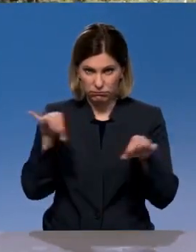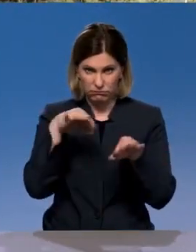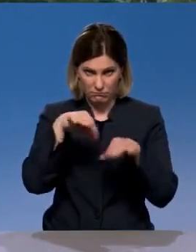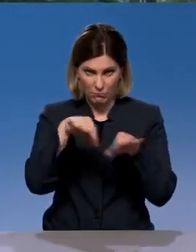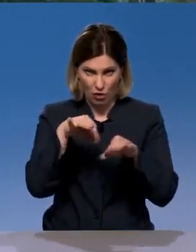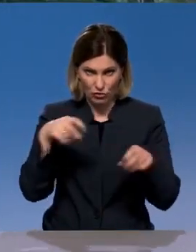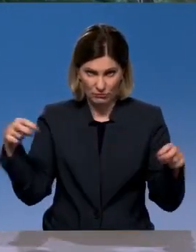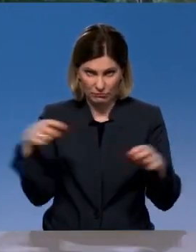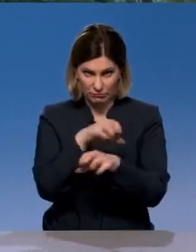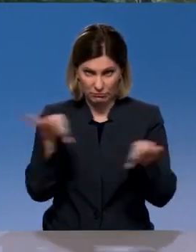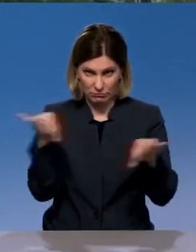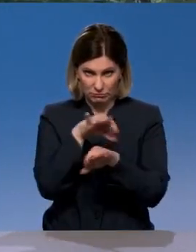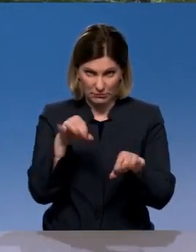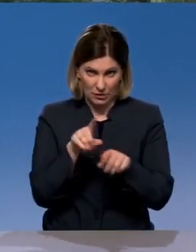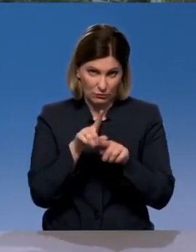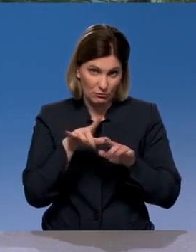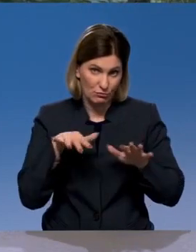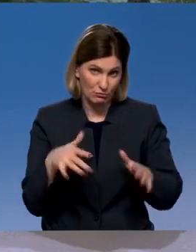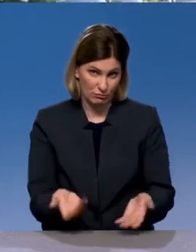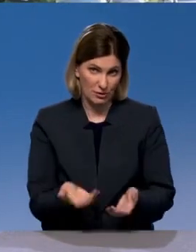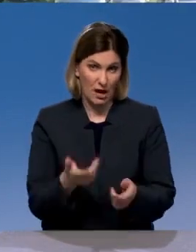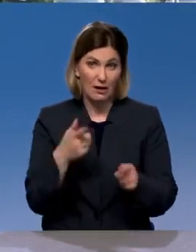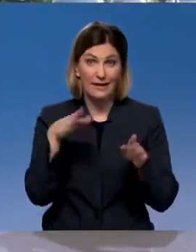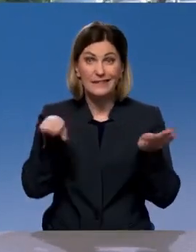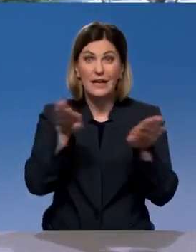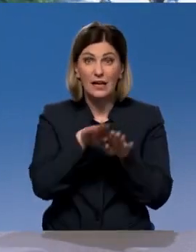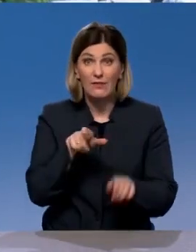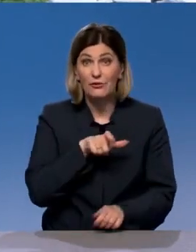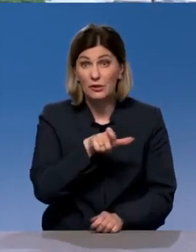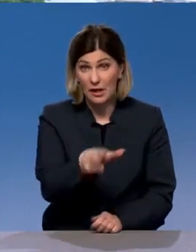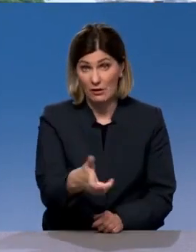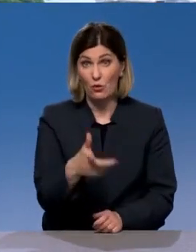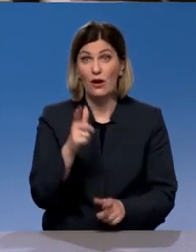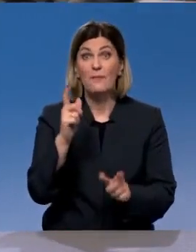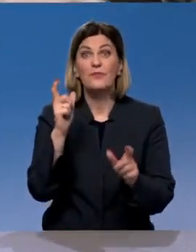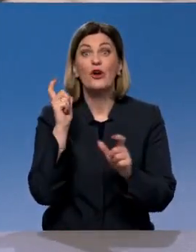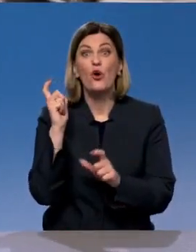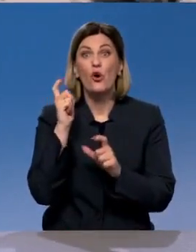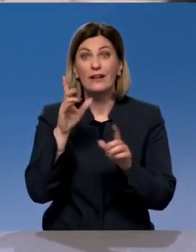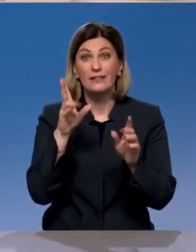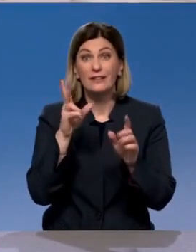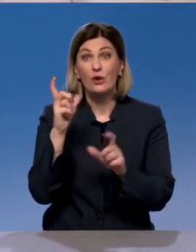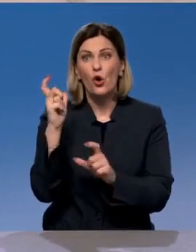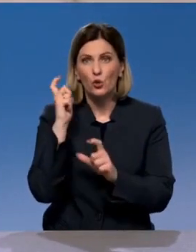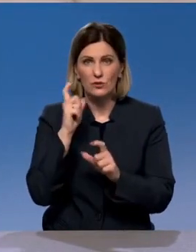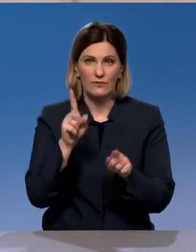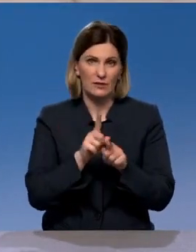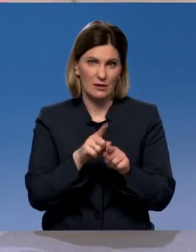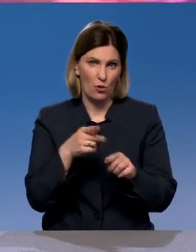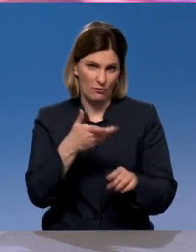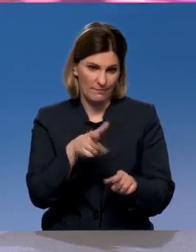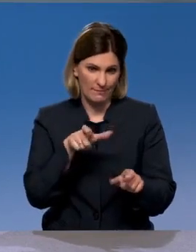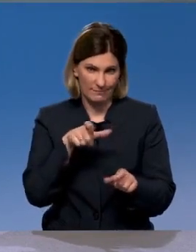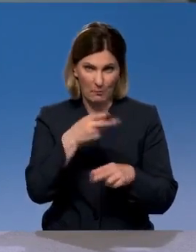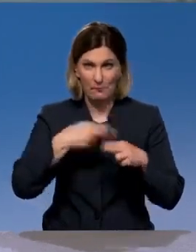объездные пути, чем могут. Правда, это помогает ненадолго. Грузовики спокойно преодолевают препятствия и еще больше разбивают дороги.